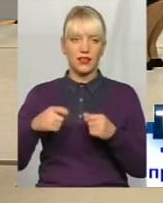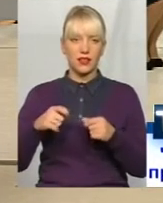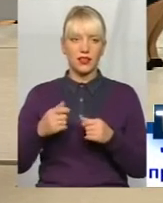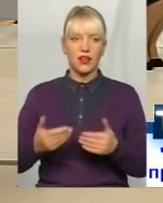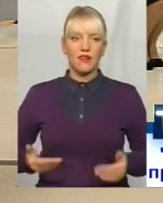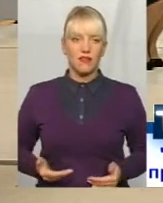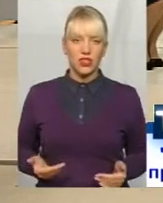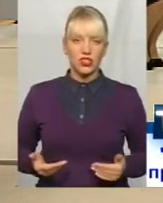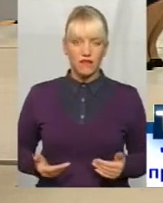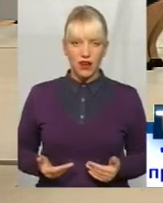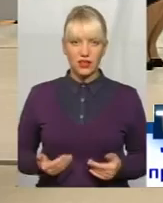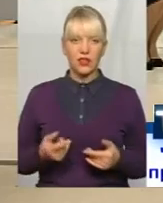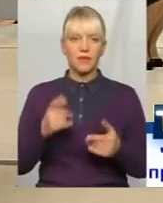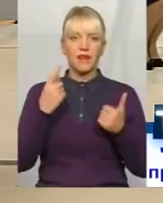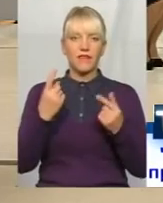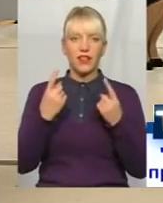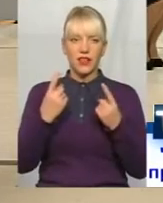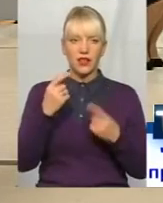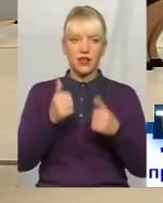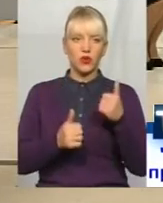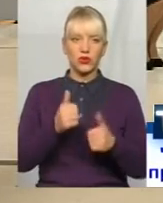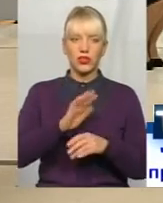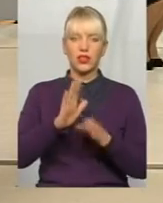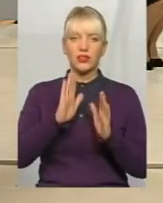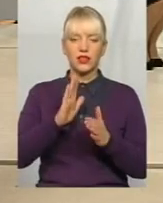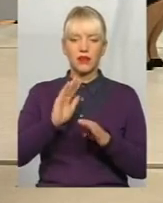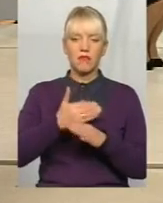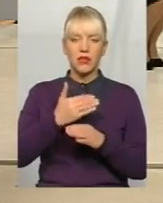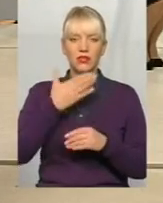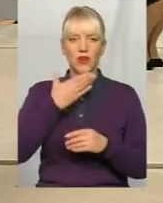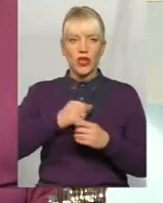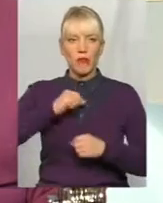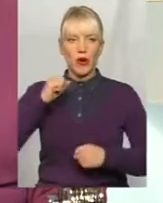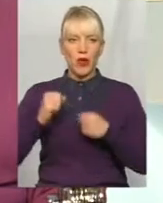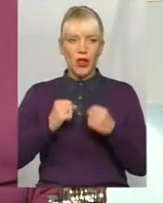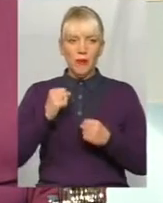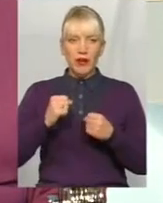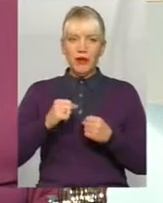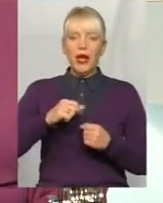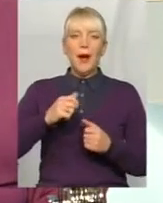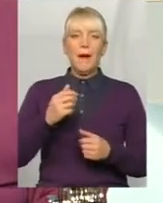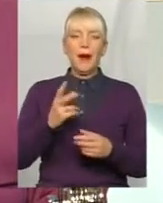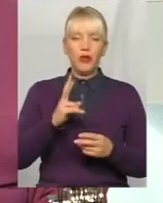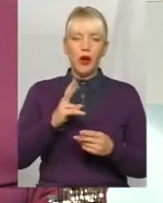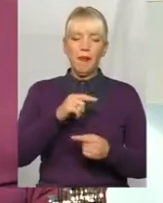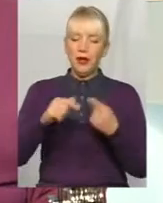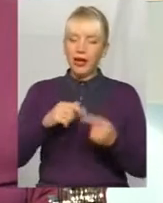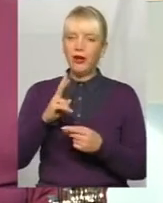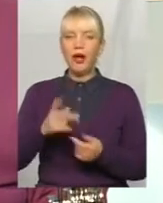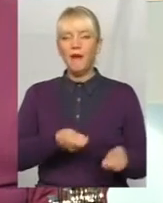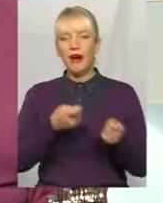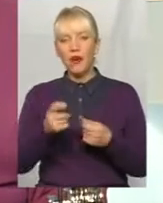велика конкуренція не тільки між своїми колегами-підприємцями, які привозять або